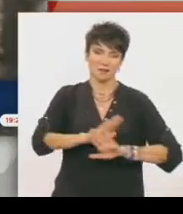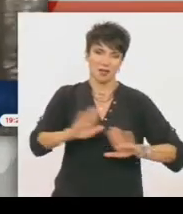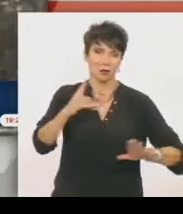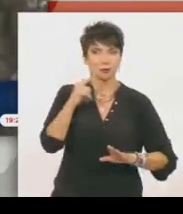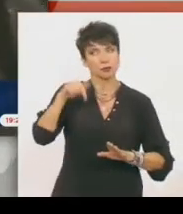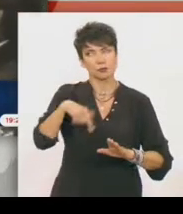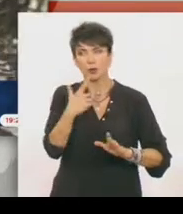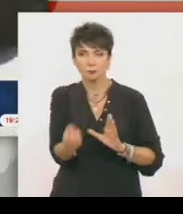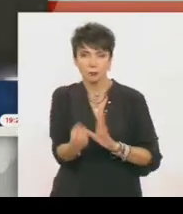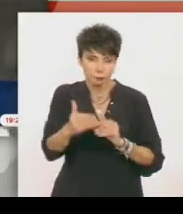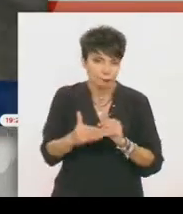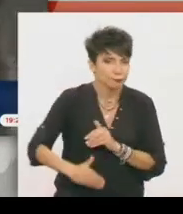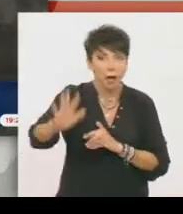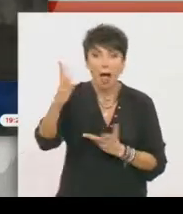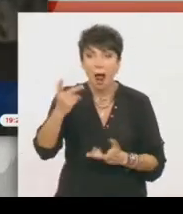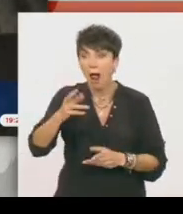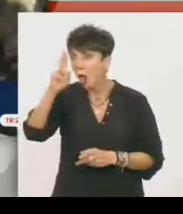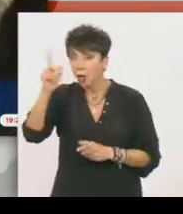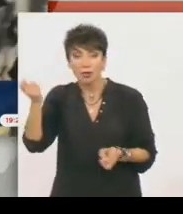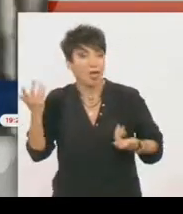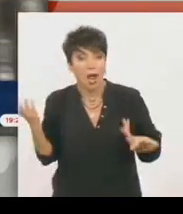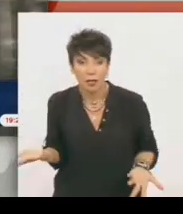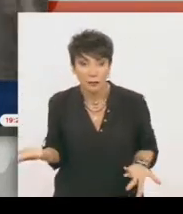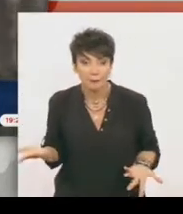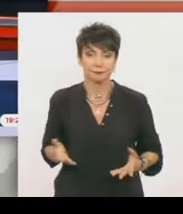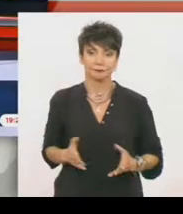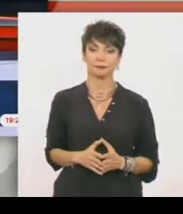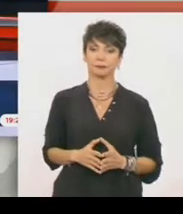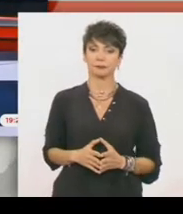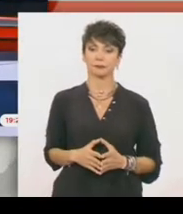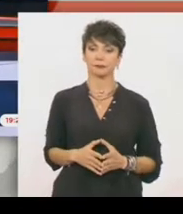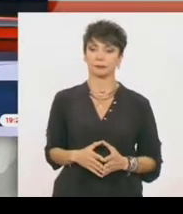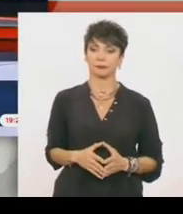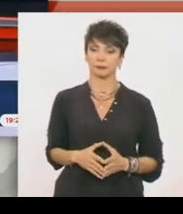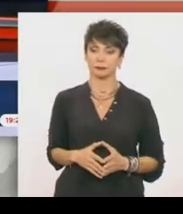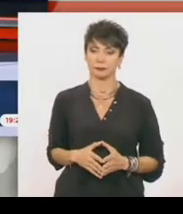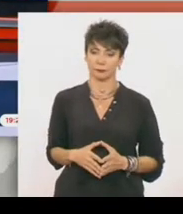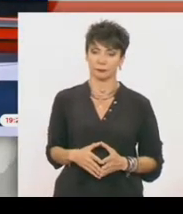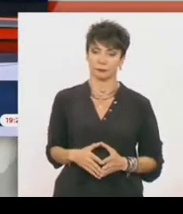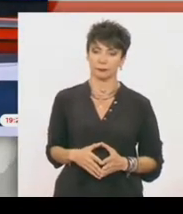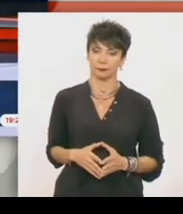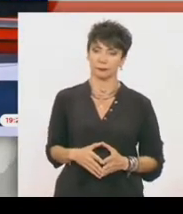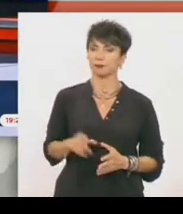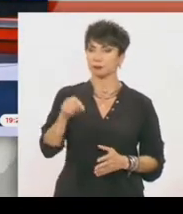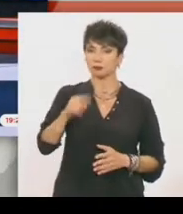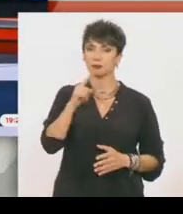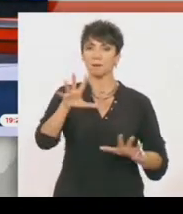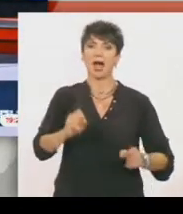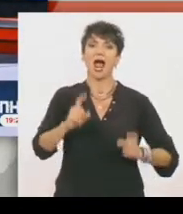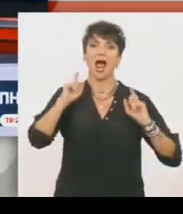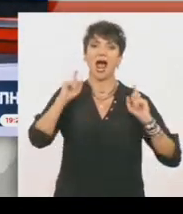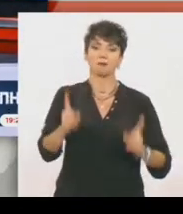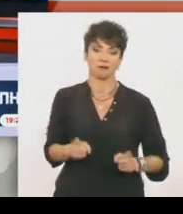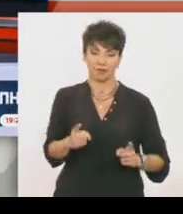νέα εποχή. Αυτό είναι το ζητούμενο. Λοιπόν, σημαντική είδηση. Λαμβάνεται απόφαση για τη δημιουργία μόνιμης δύναμης,